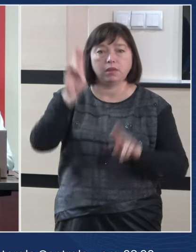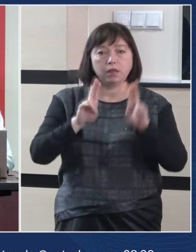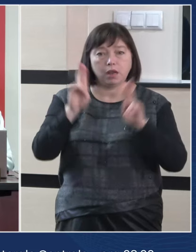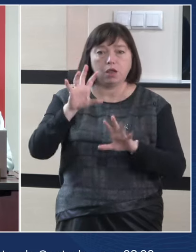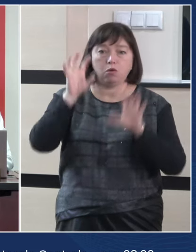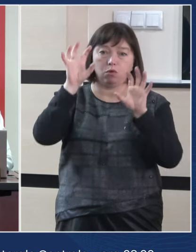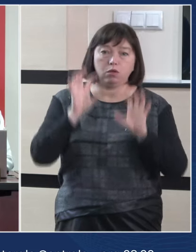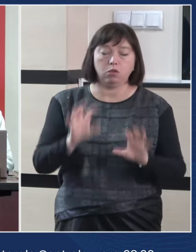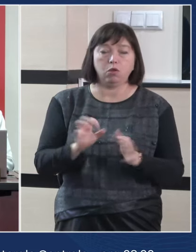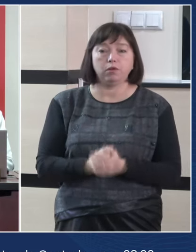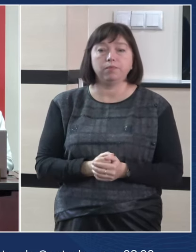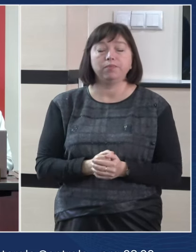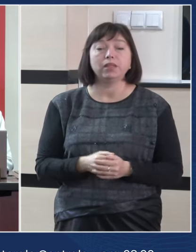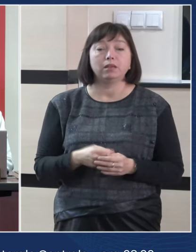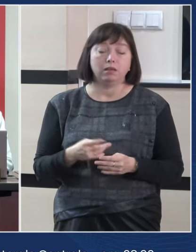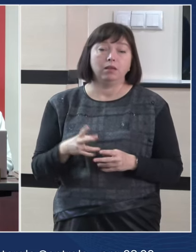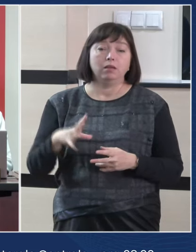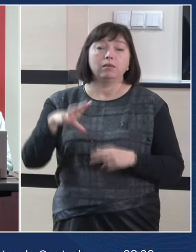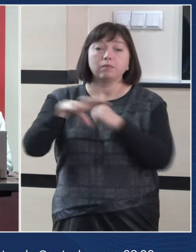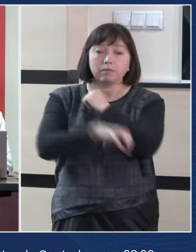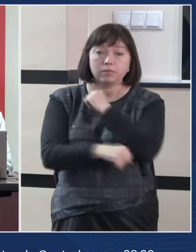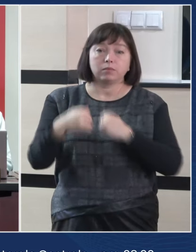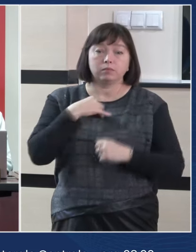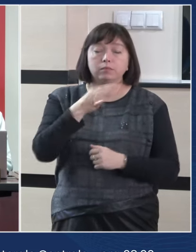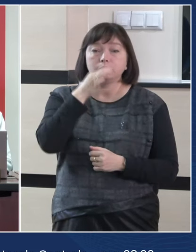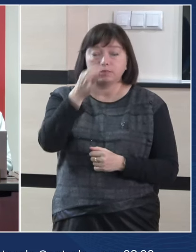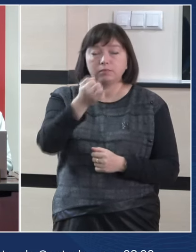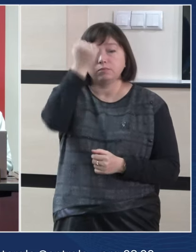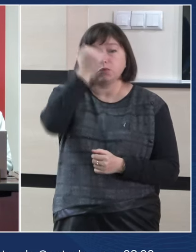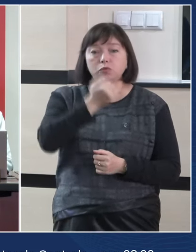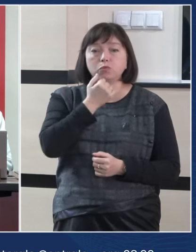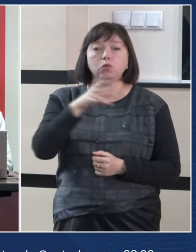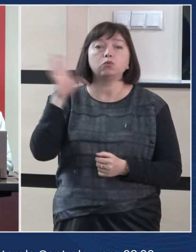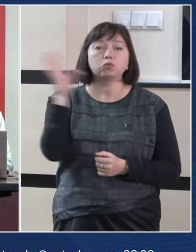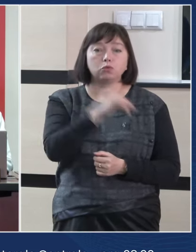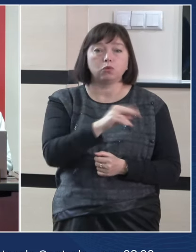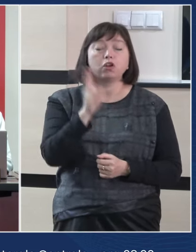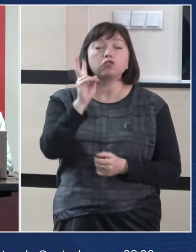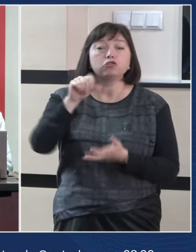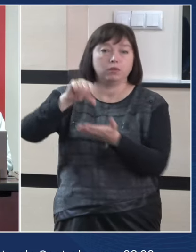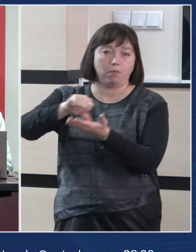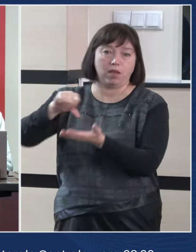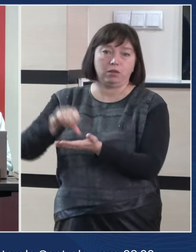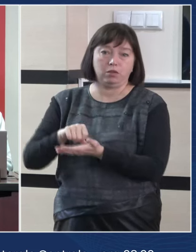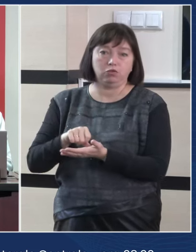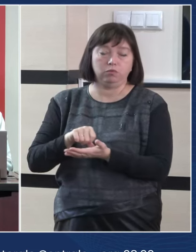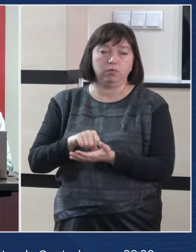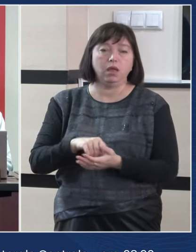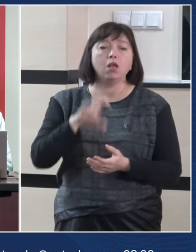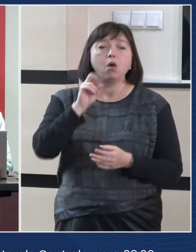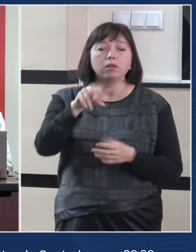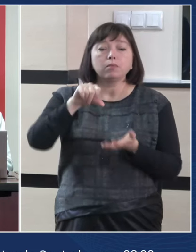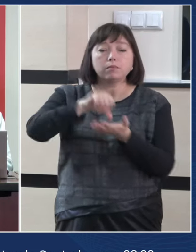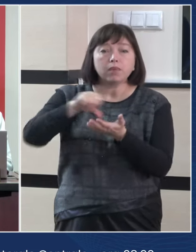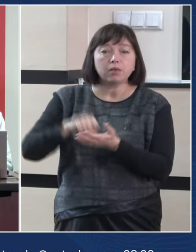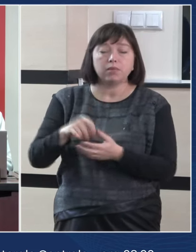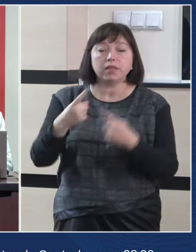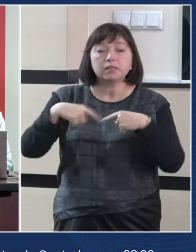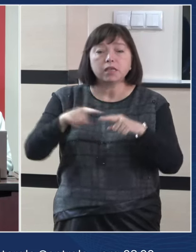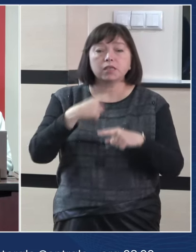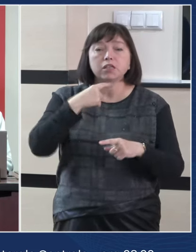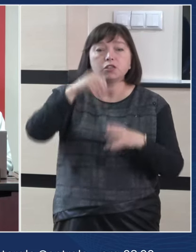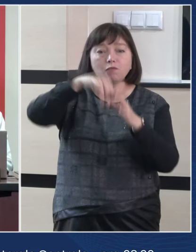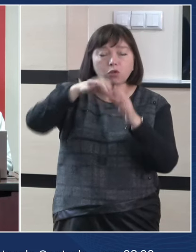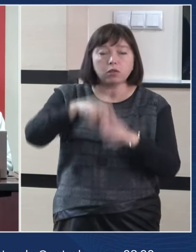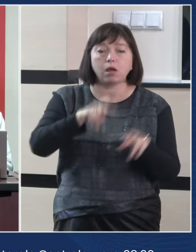În încheiere, vreau să le mulțumesc tuturor celor implicați, de la membrii secțiilor de votare,